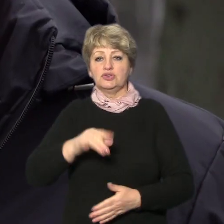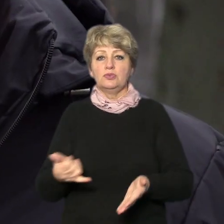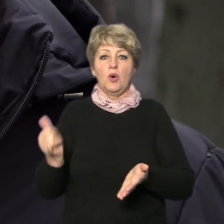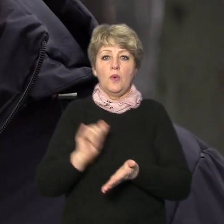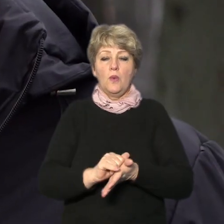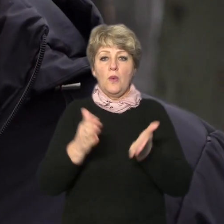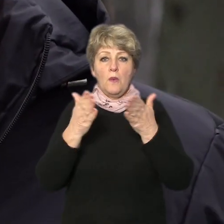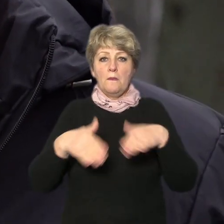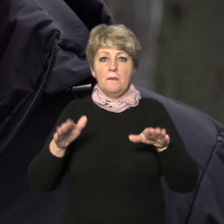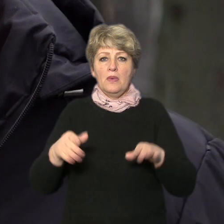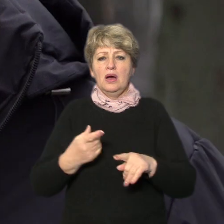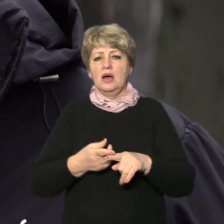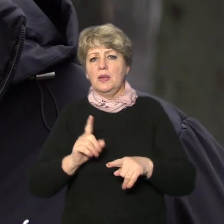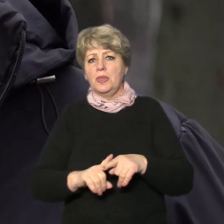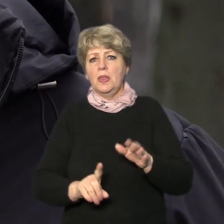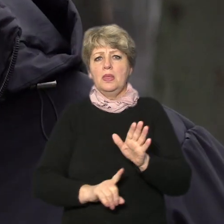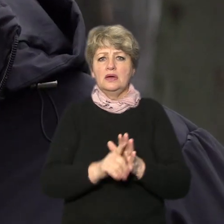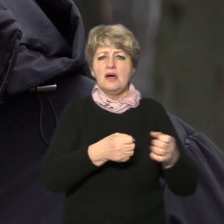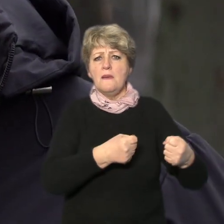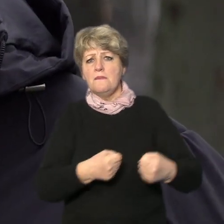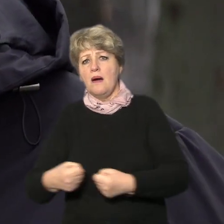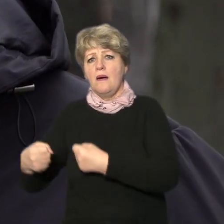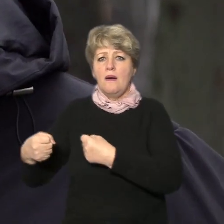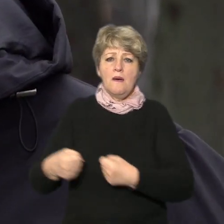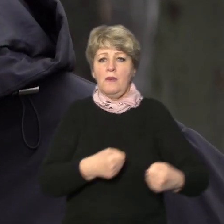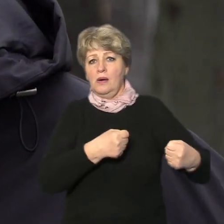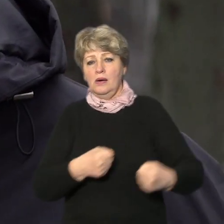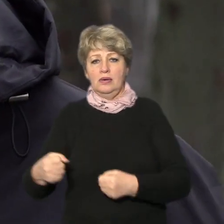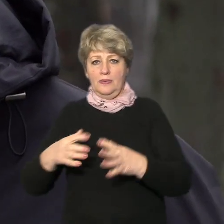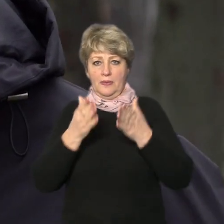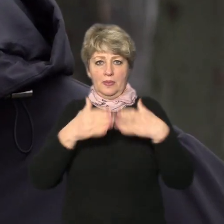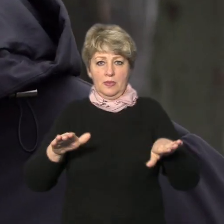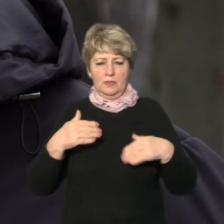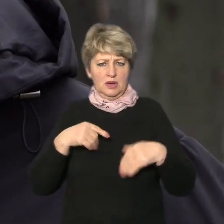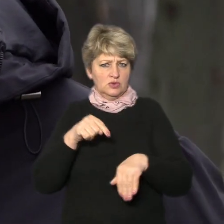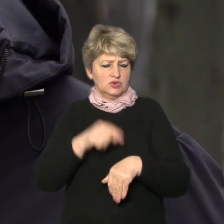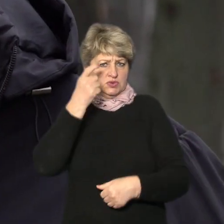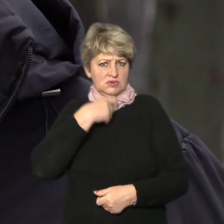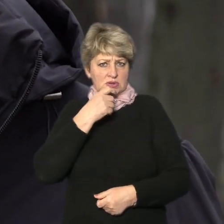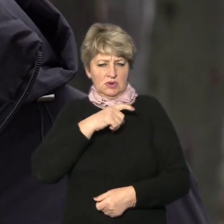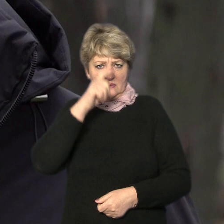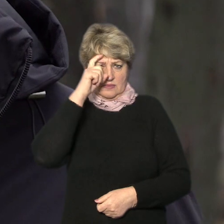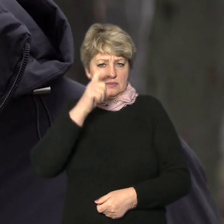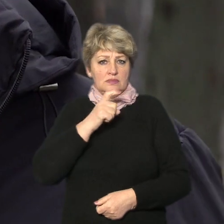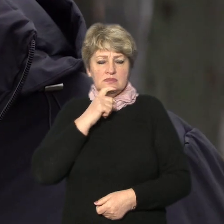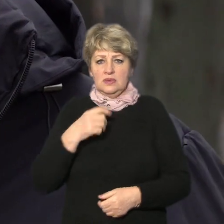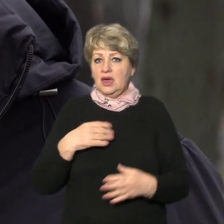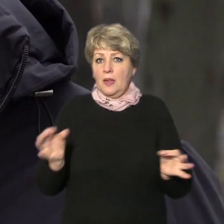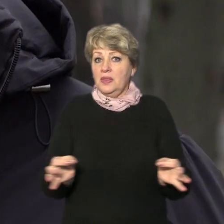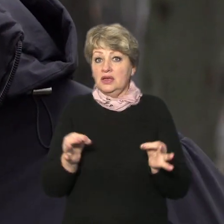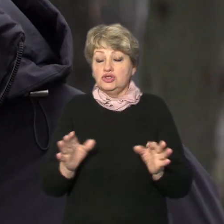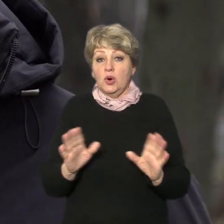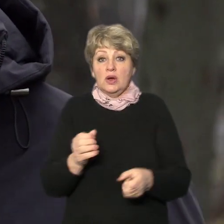почалася тяганина з цим наметом я просто себе відчував от ми просто в неконтрольованому виріде є нічого не робив